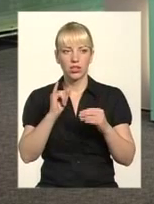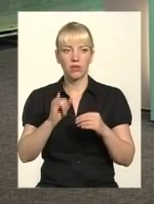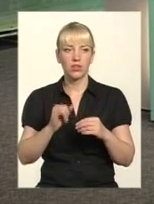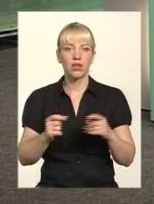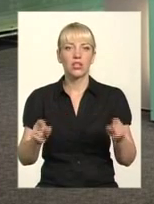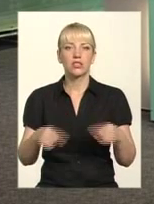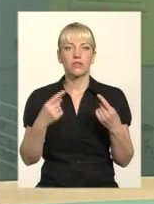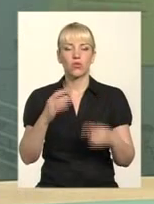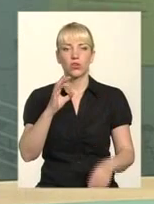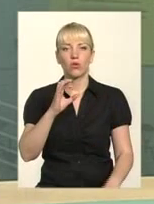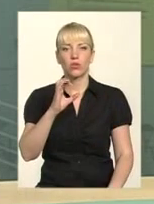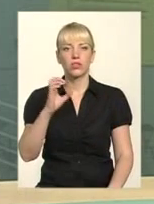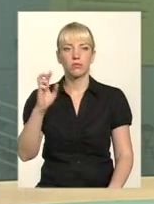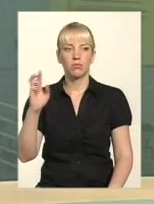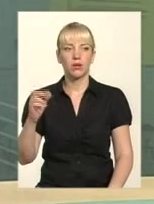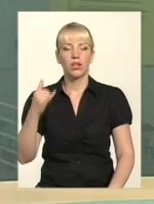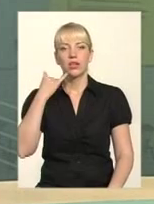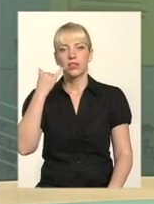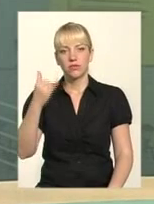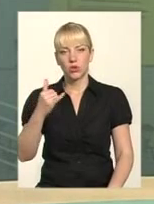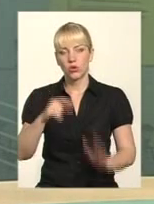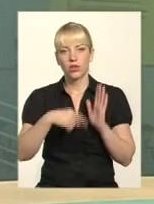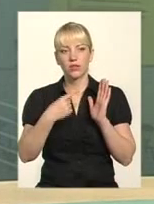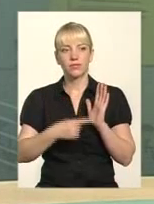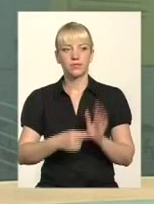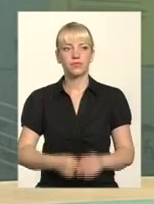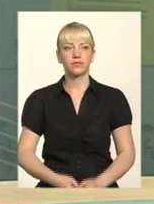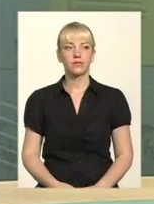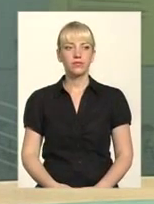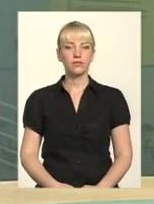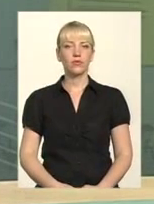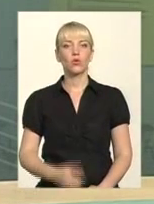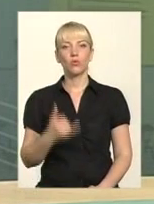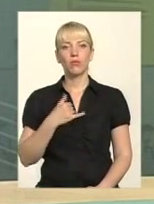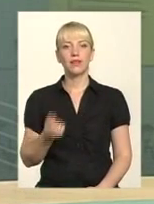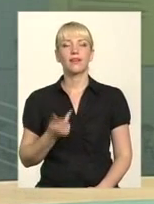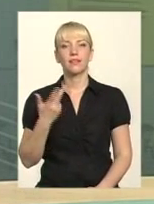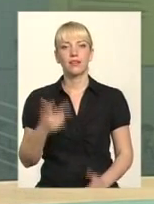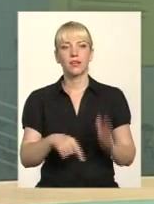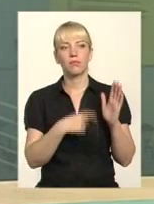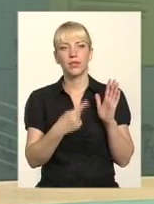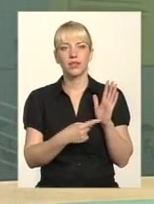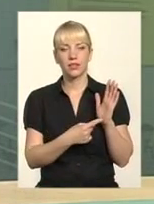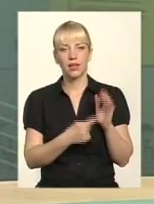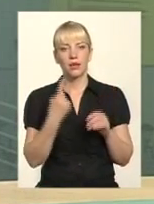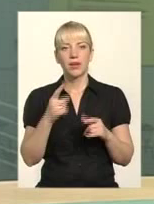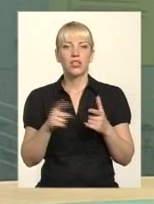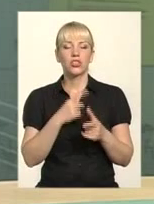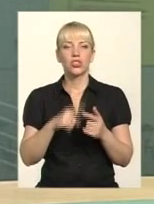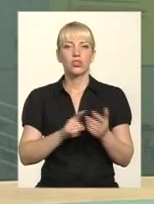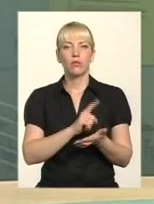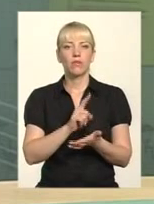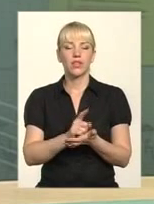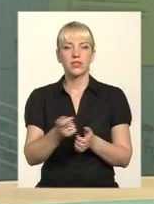давайте послухаємо, що цікавить глядачі. Слухаємо вас, ставте свої запитання. У мене кілька питань. Перше, чи зобов'язана